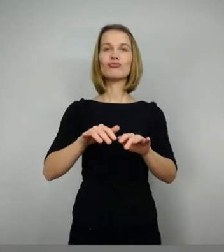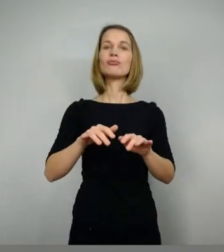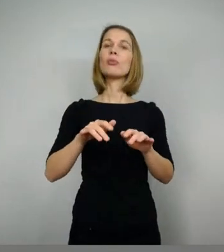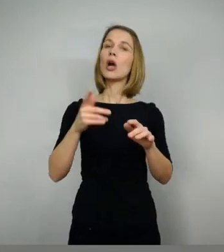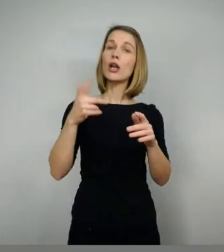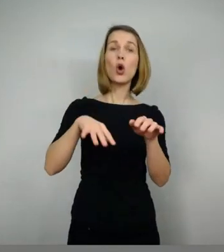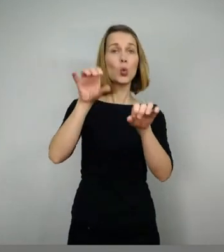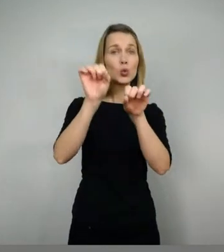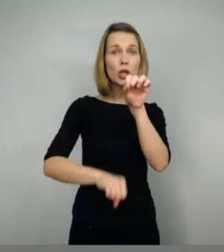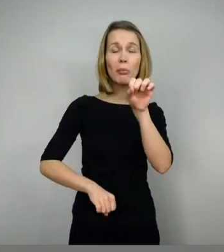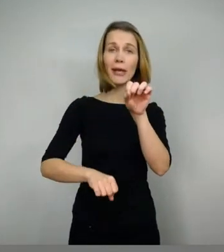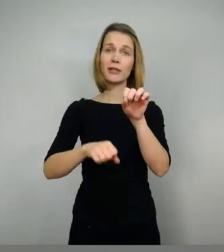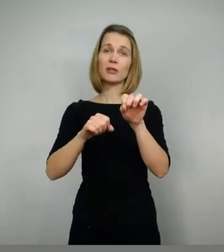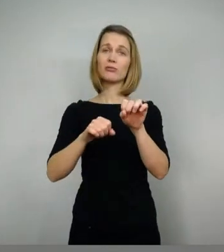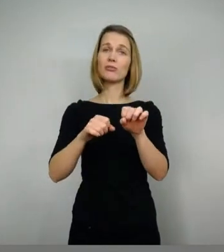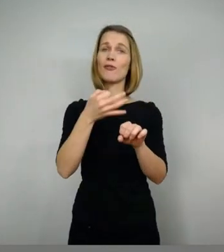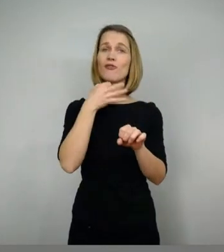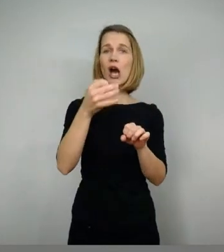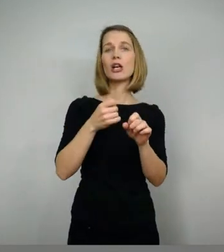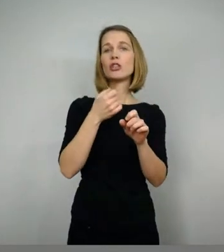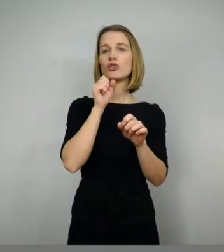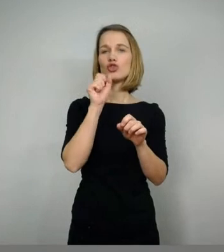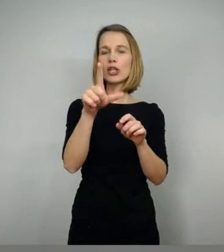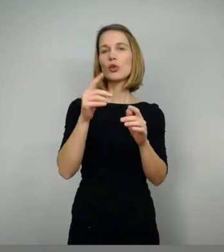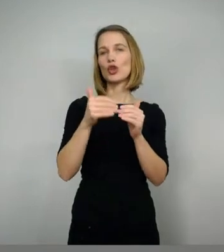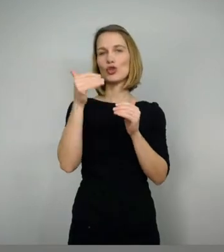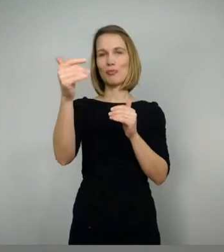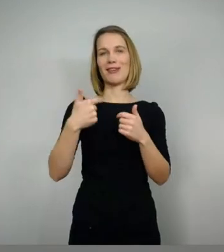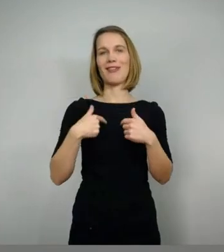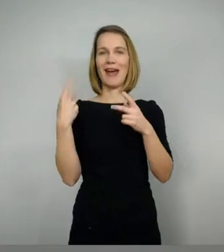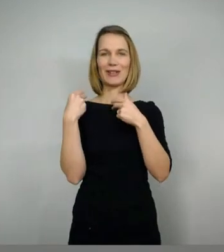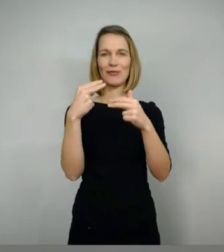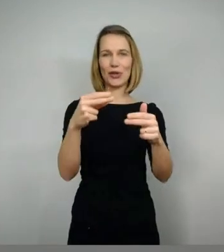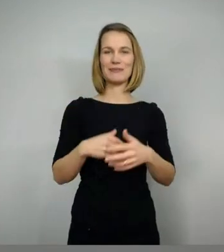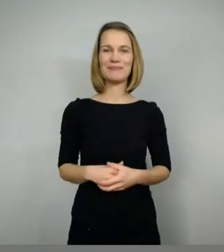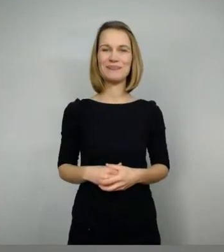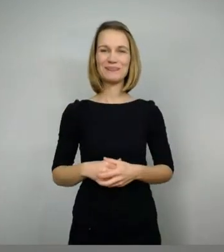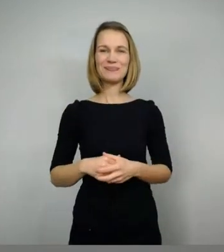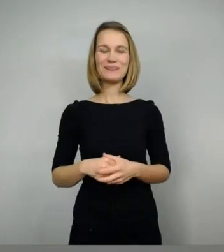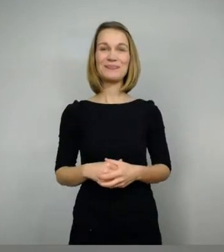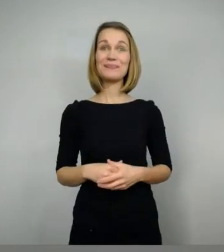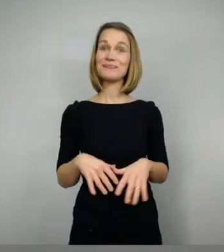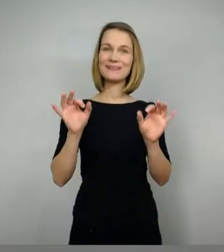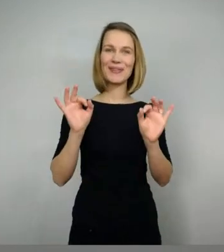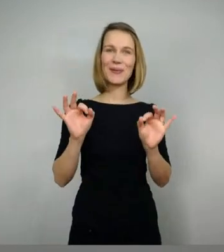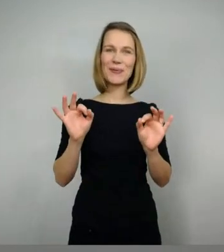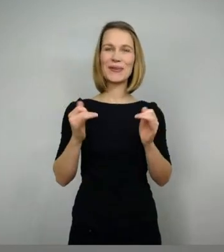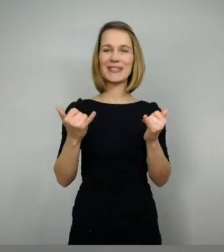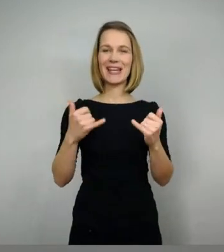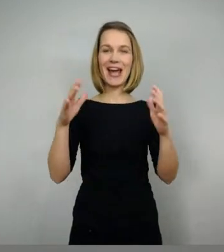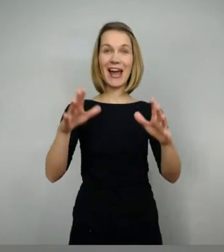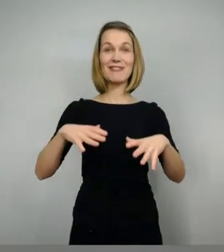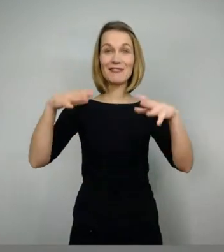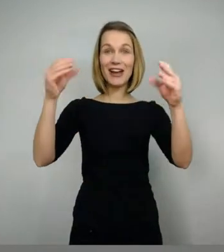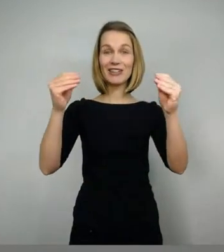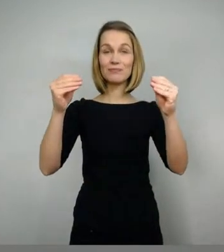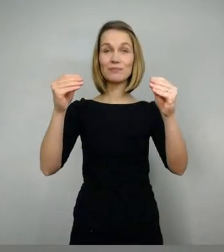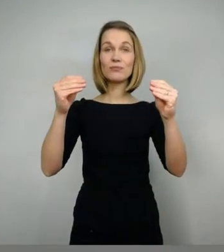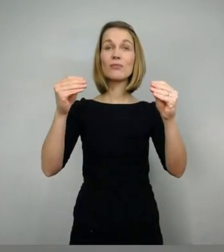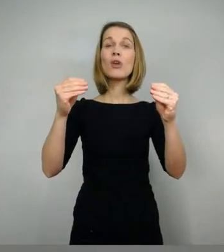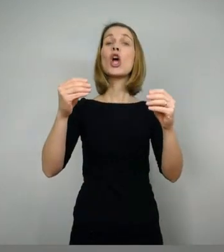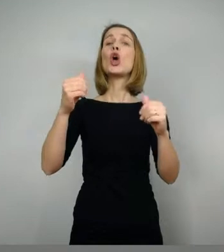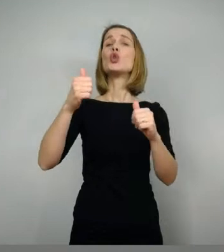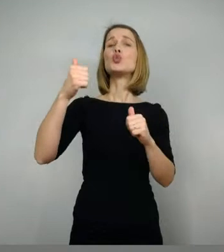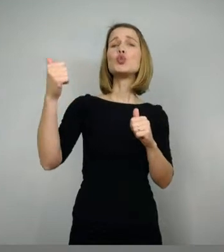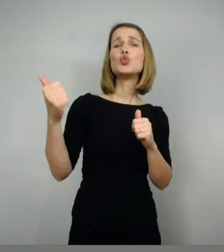Oder im Zweifel, wenn euch erst hinterher was auffällt, dann gerne auch erst hinterher. Gut, fangen wir an. Die Superhelden des Mittelalters. Superhelden kennt ihr